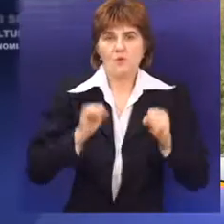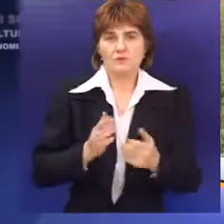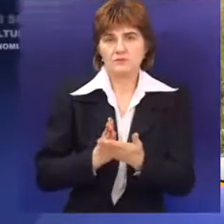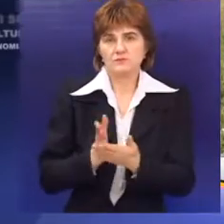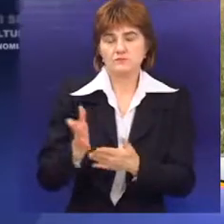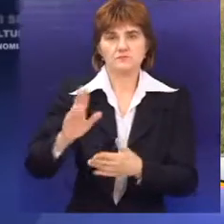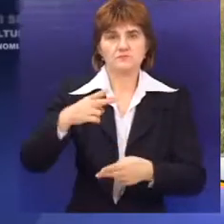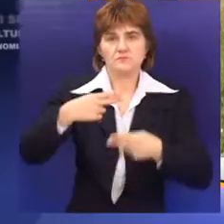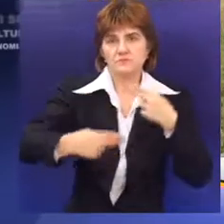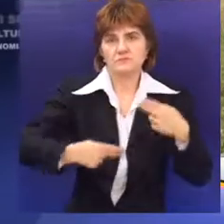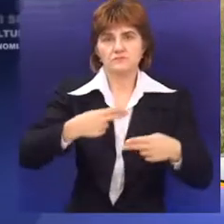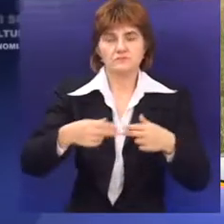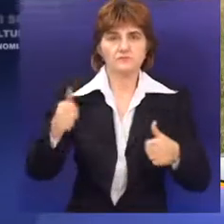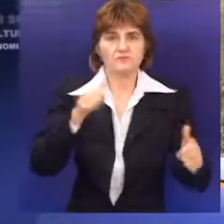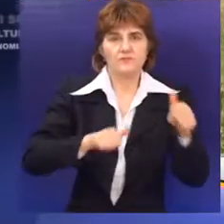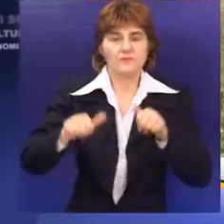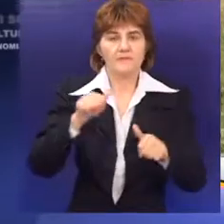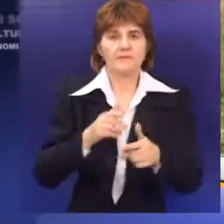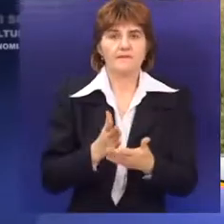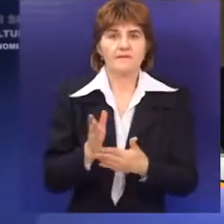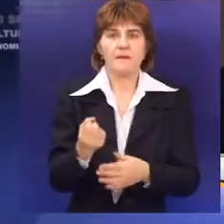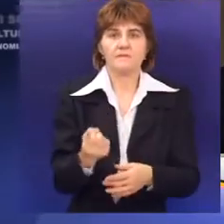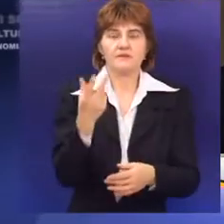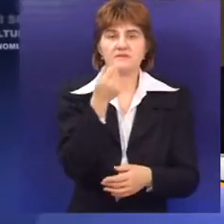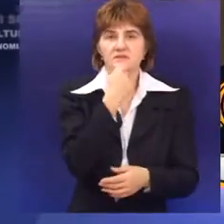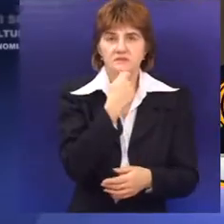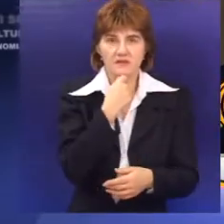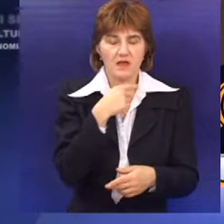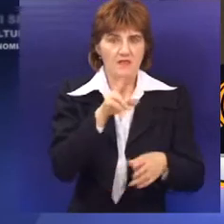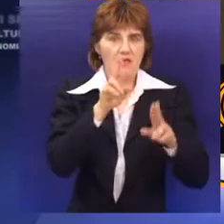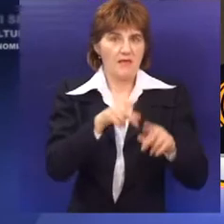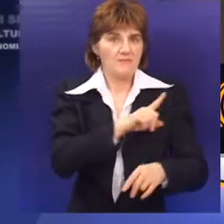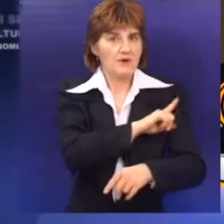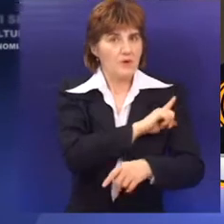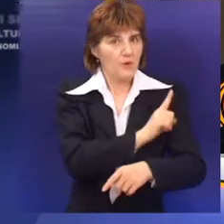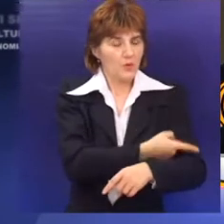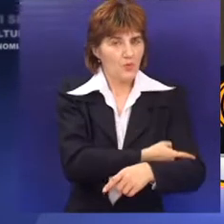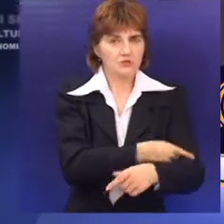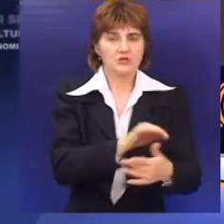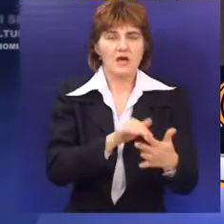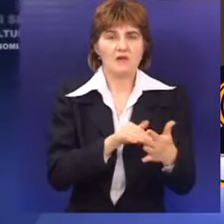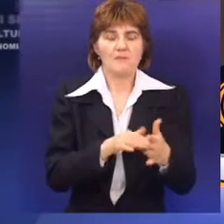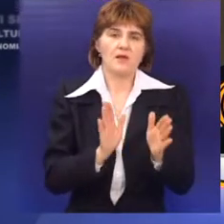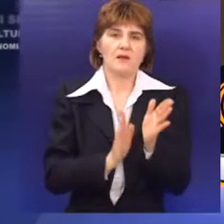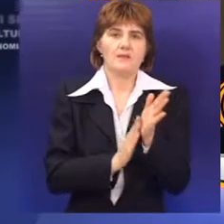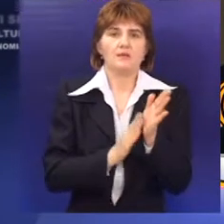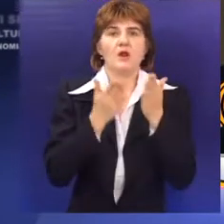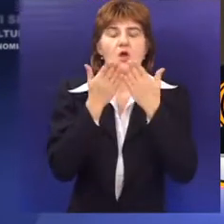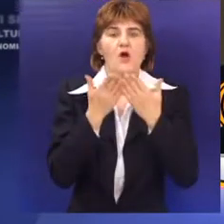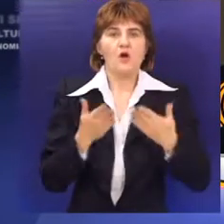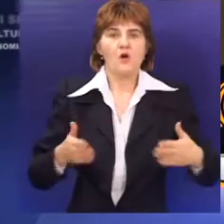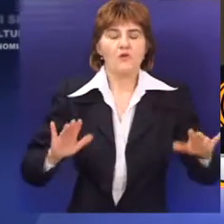proizvodnju, preradu ili plasman ovih proizvoda. Imamo mogućnost, imamo potencijal, ono što je jako bitno da otvoreni univerzitet